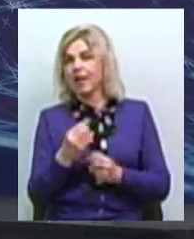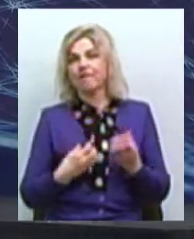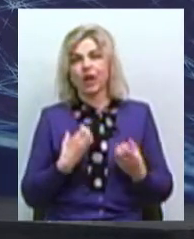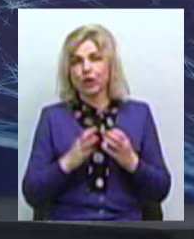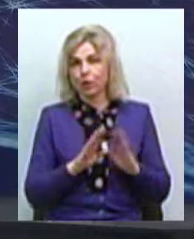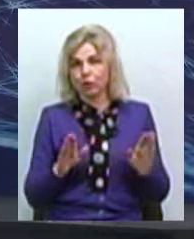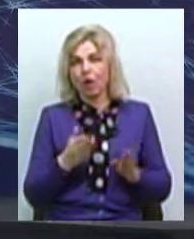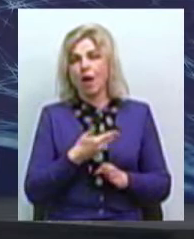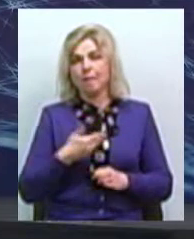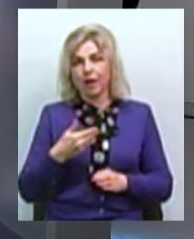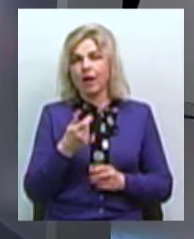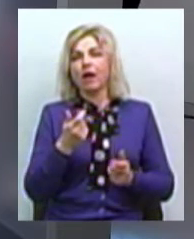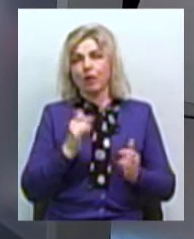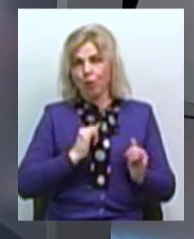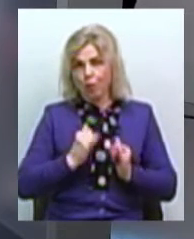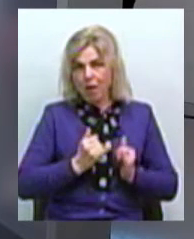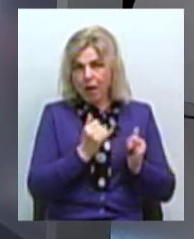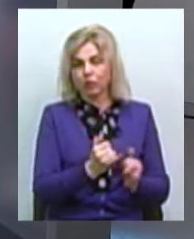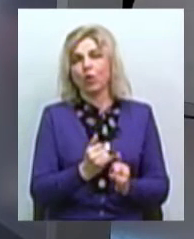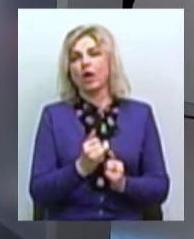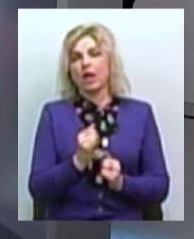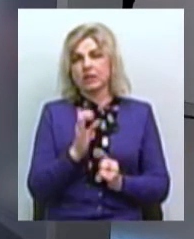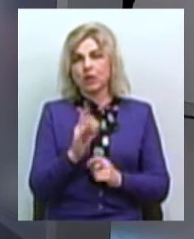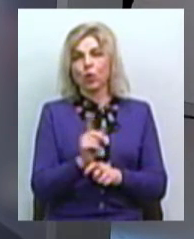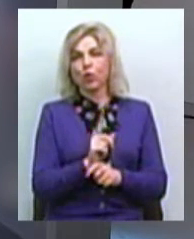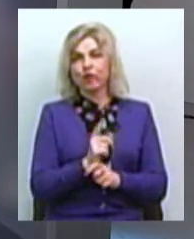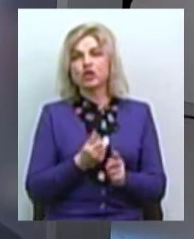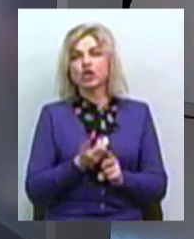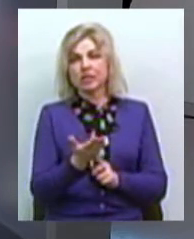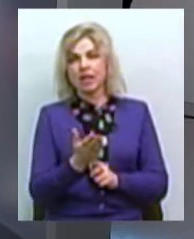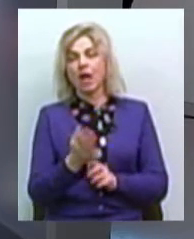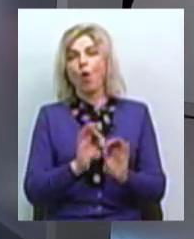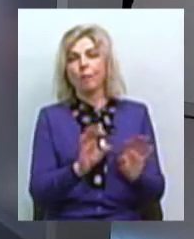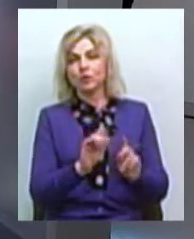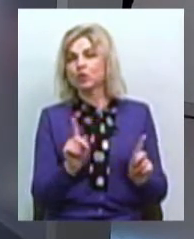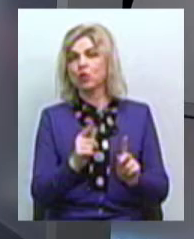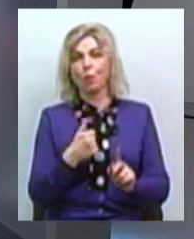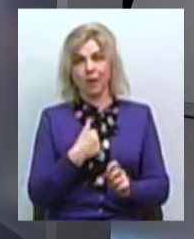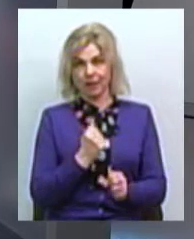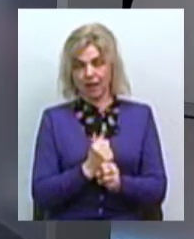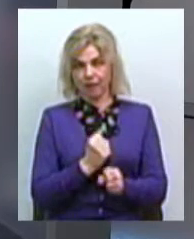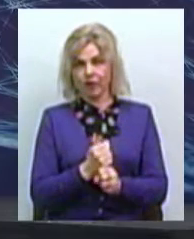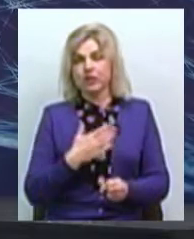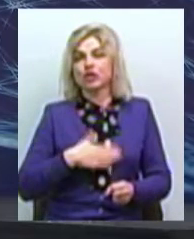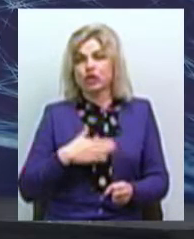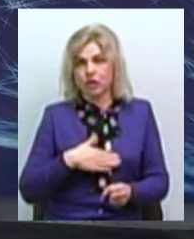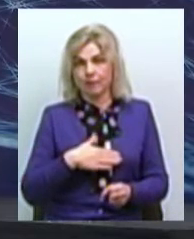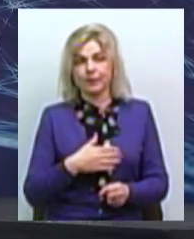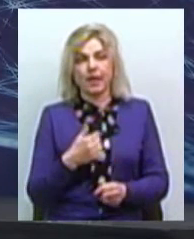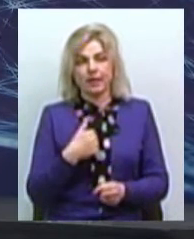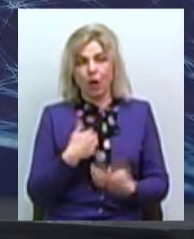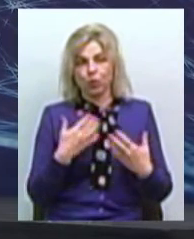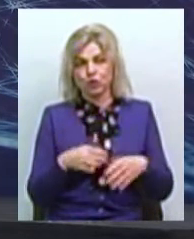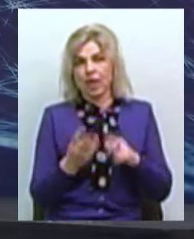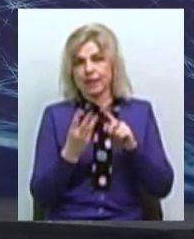ми гуманно вирішуємо питання з регулювання чисельності в місті. Пояснили, що саме ми робимо, за, для чого ми це робимо. Я з собою вже десь на